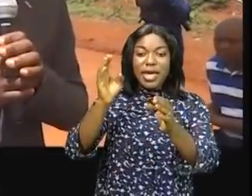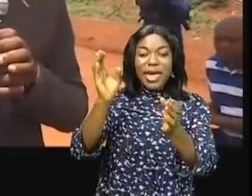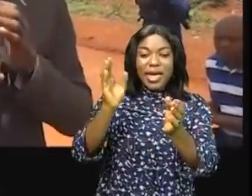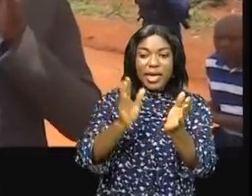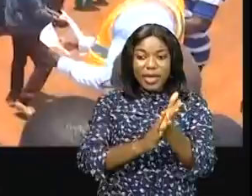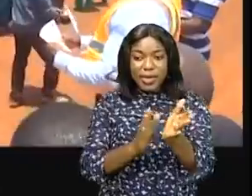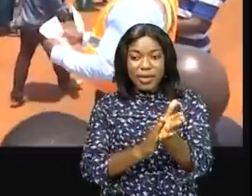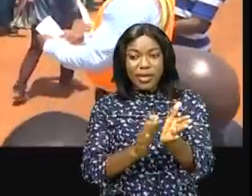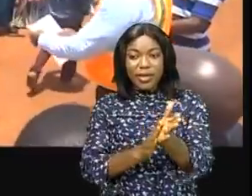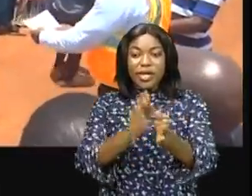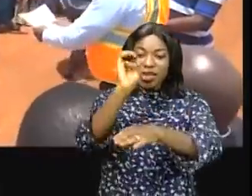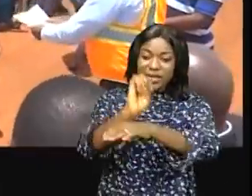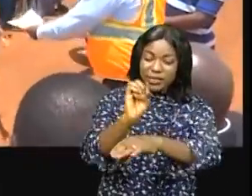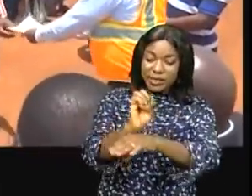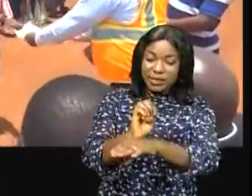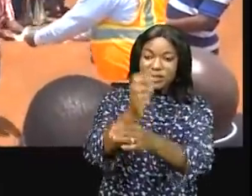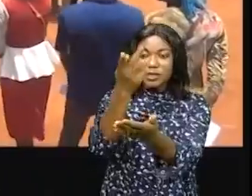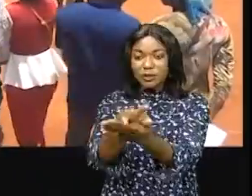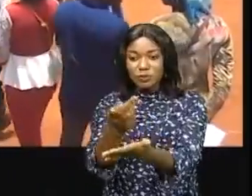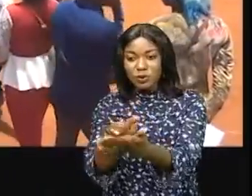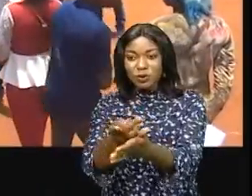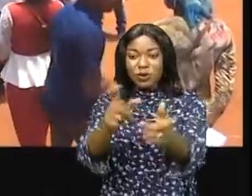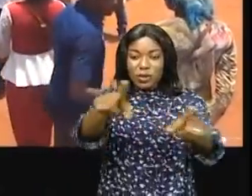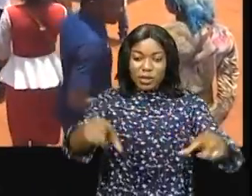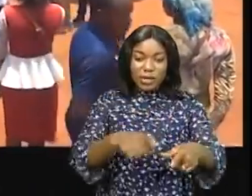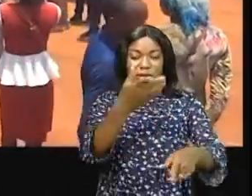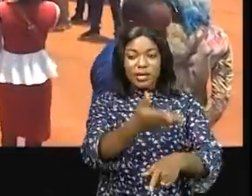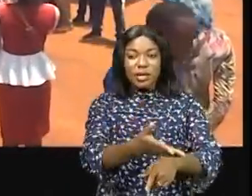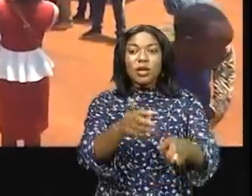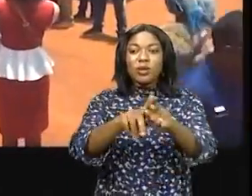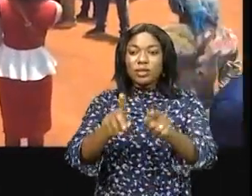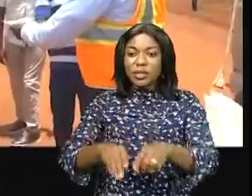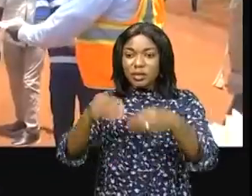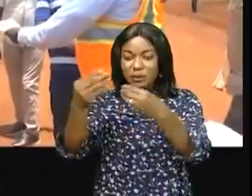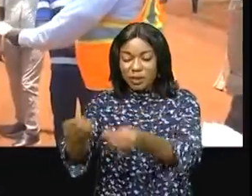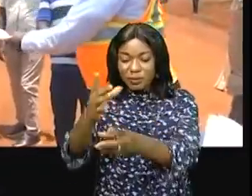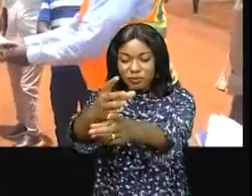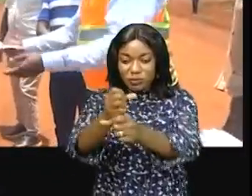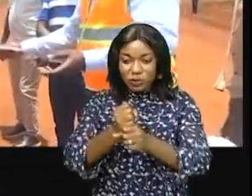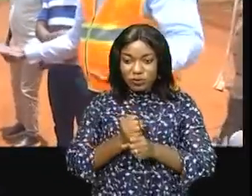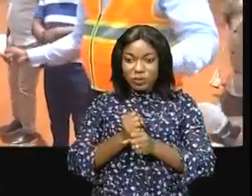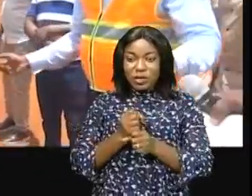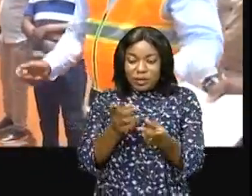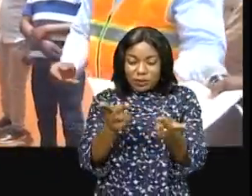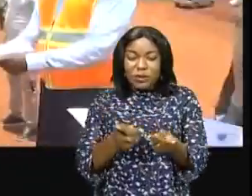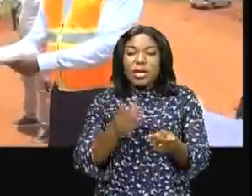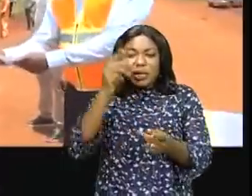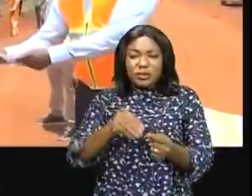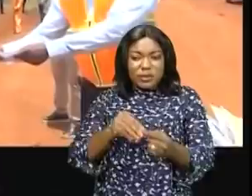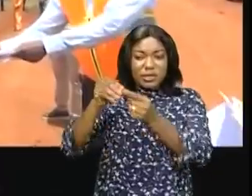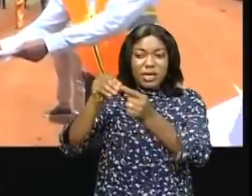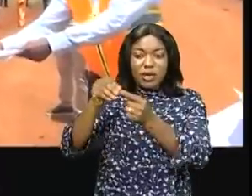sanitaires. En défilant l'un après l'autre pour recevoir la documentation nécessaire à l'acquisition d'une propriété, ces